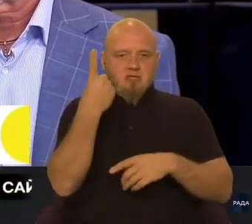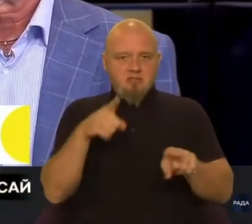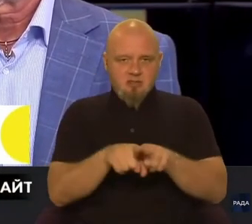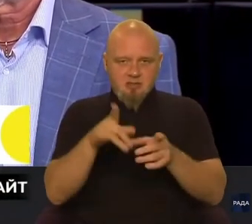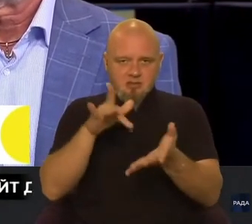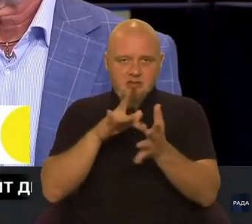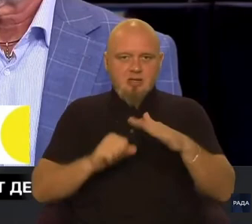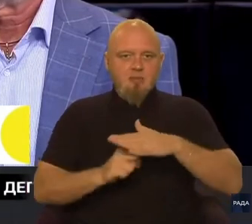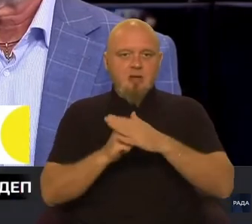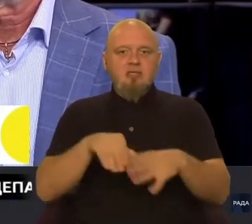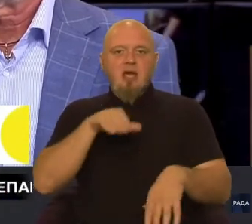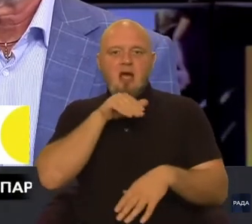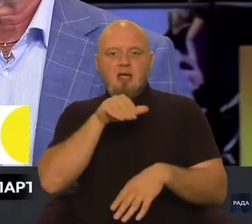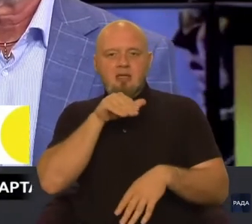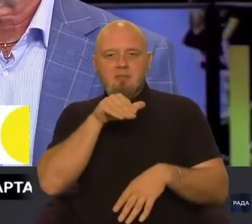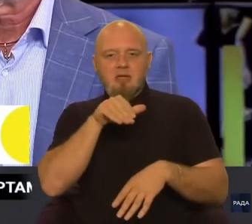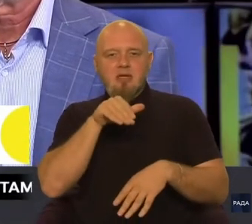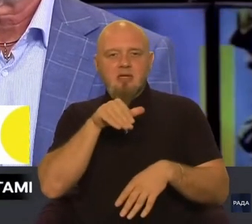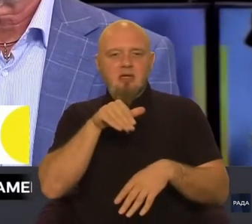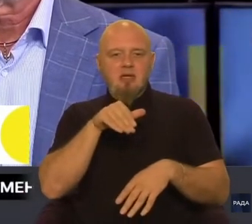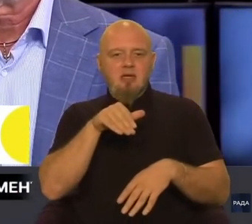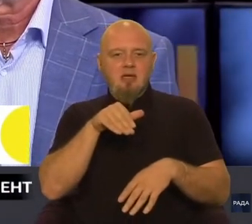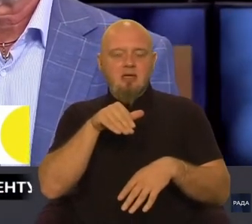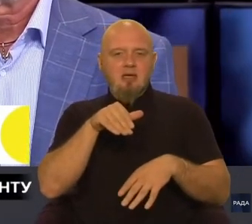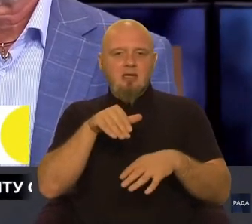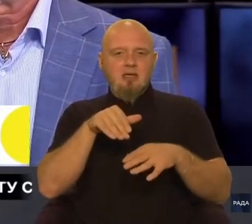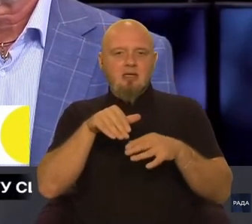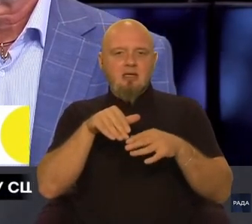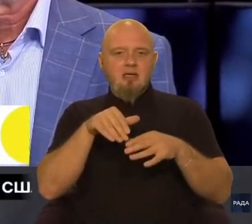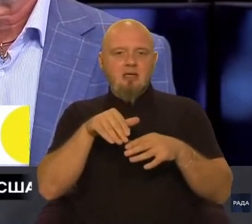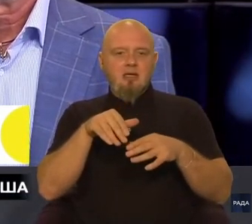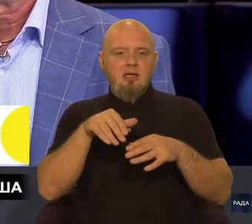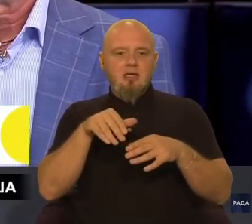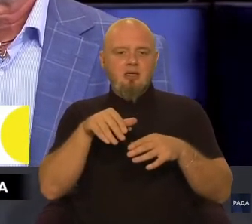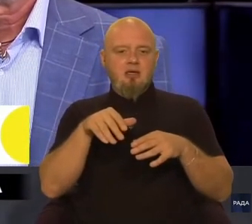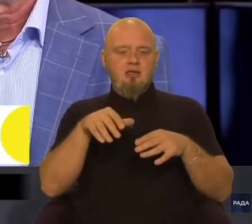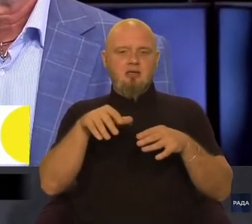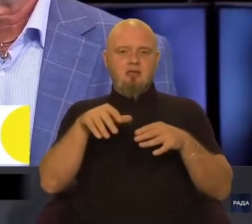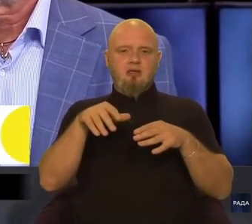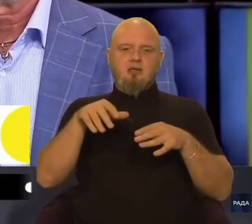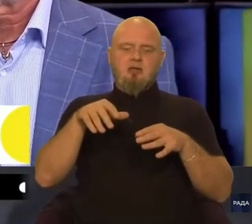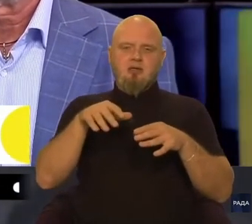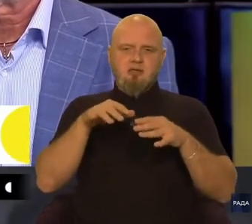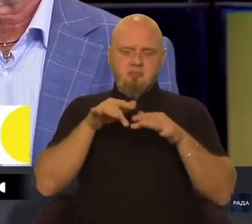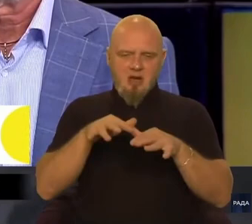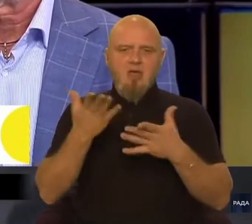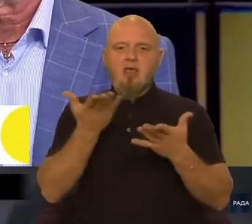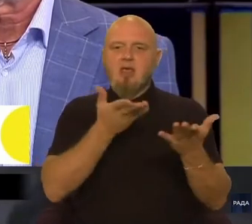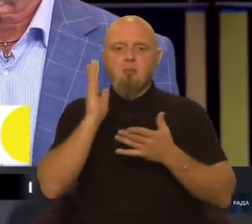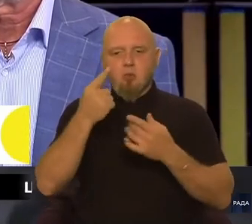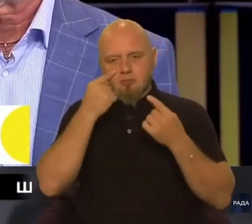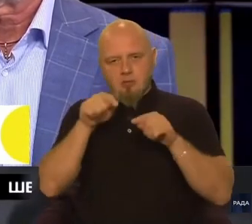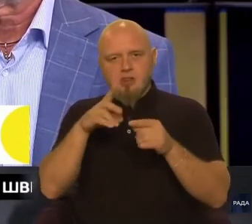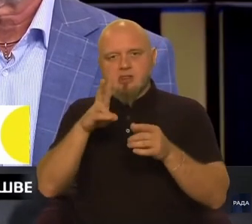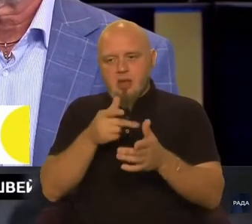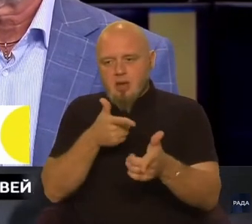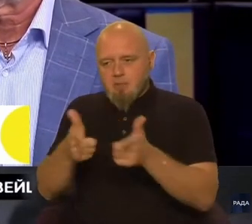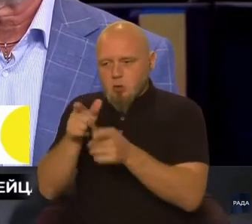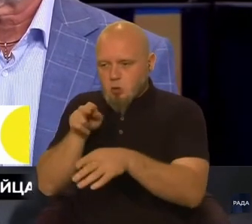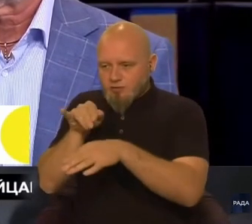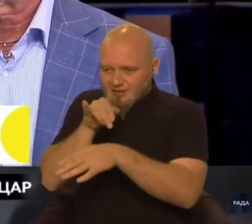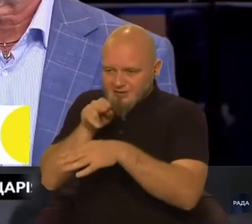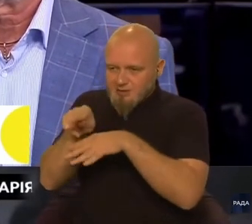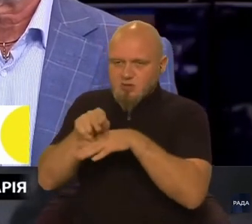центр на базі Академії митної справи, який буде орієнтований саме на підготовку і навчання таких